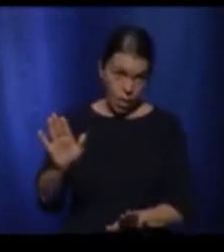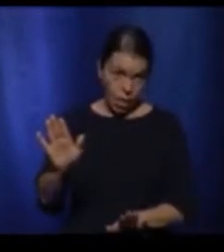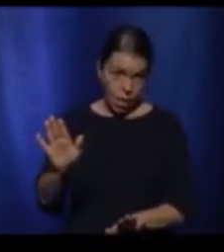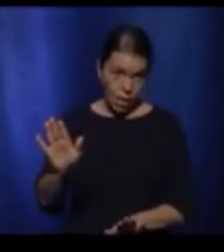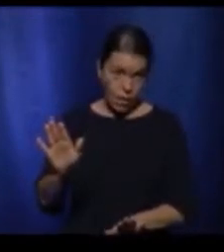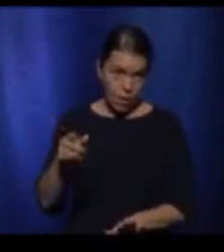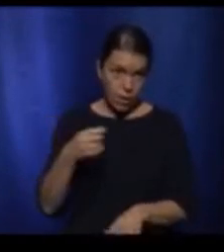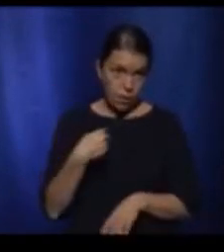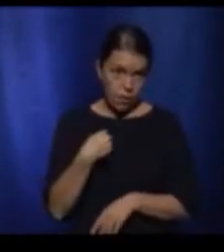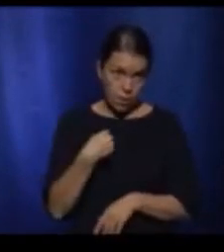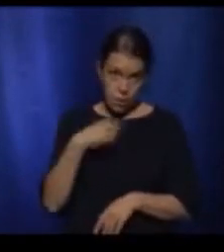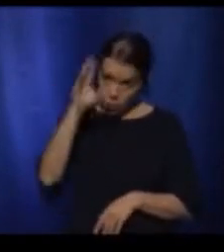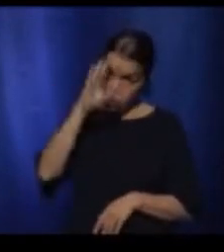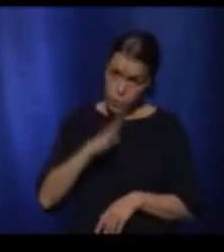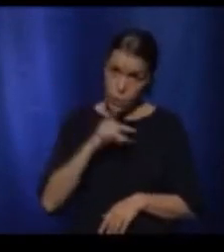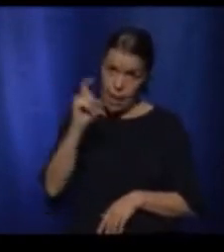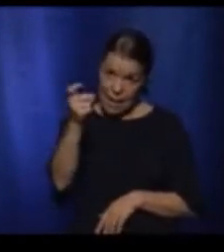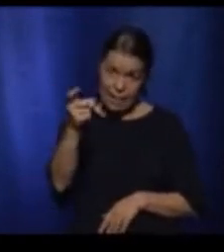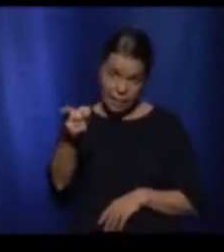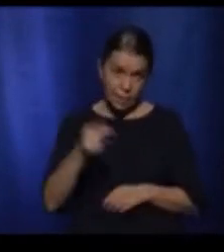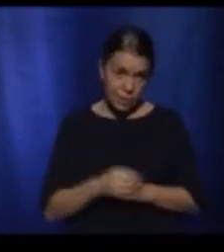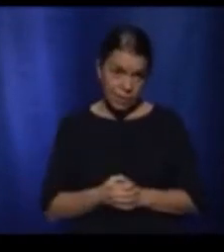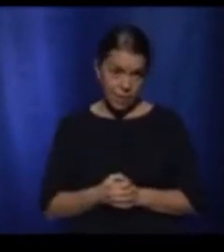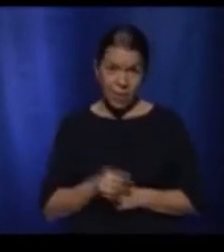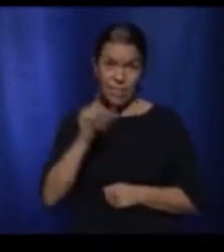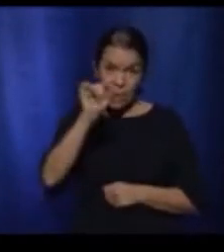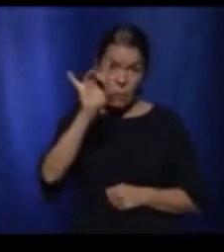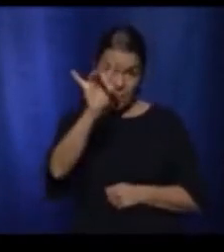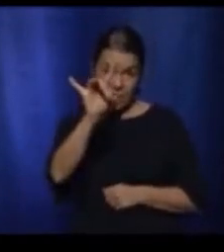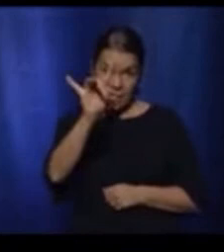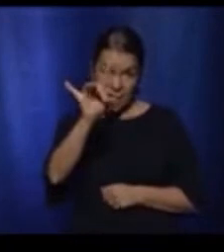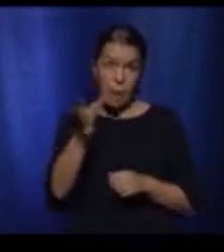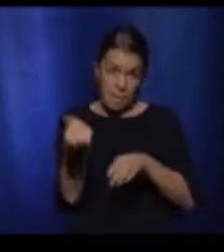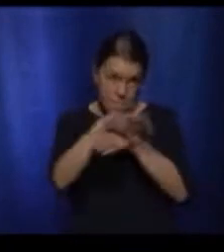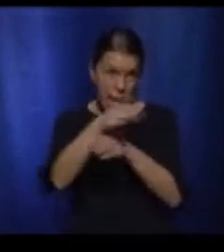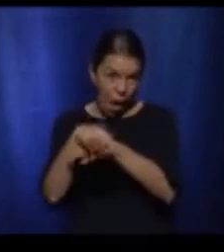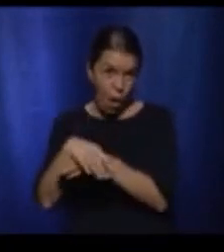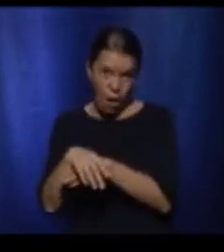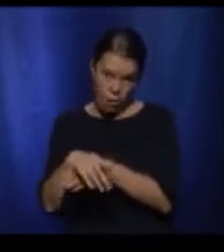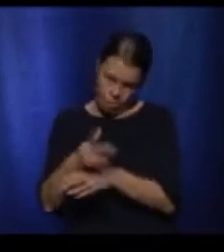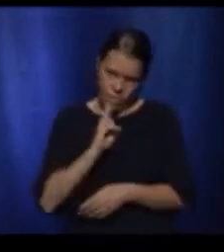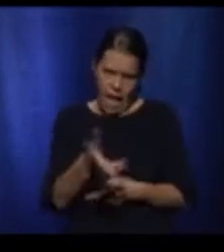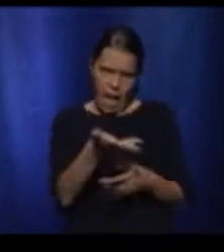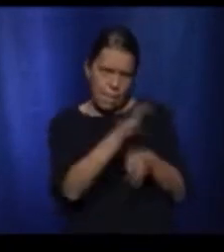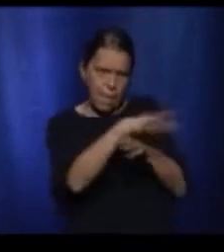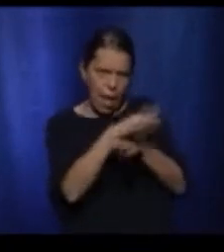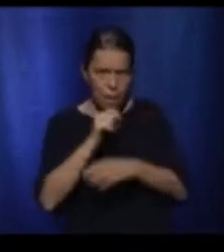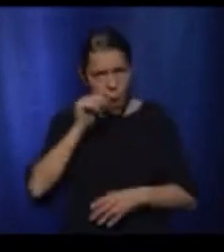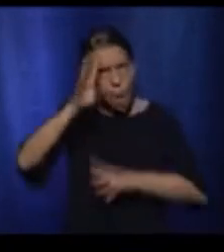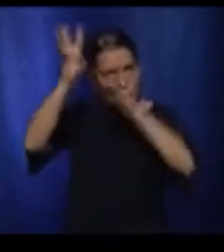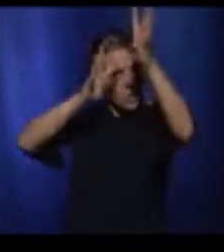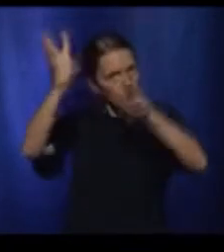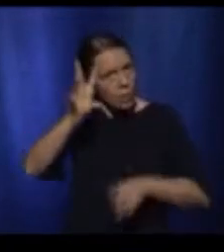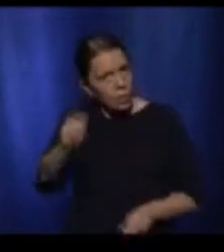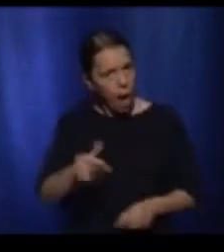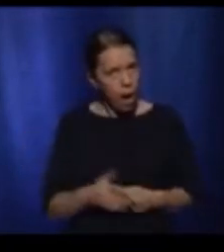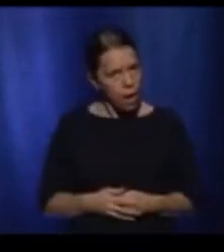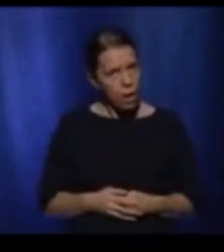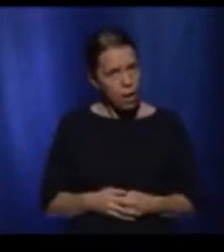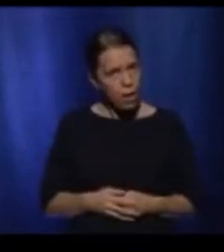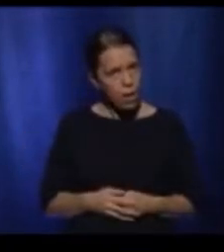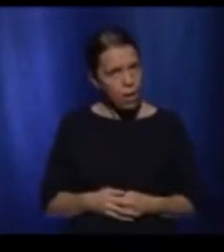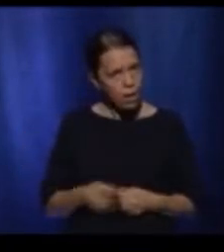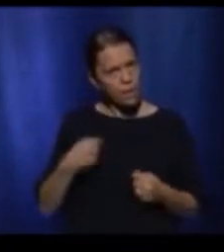décès aujourd'hui, ce sont des vrais décès. Maintenant, il faut être prudent, le